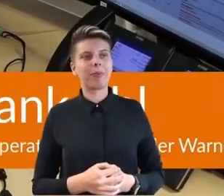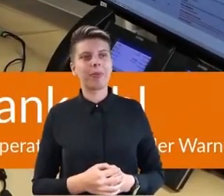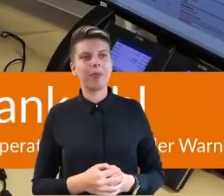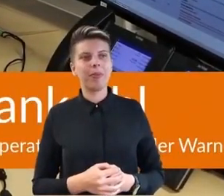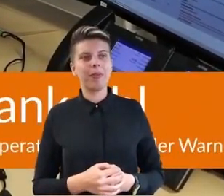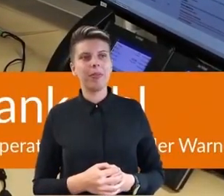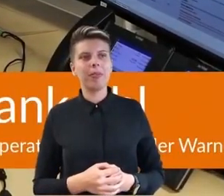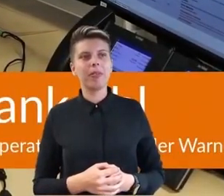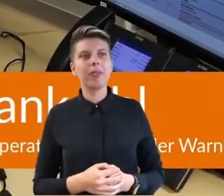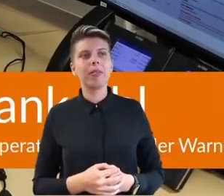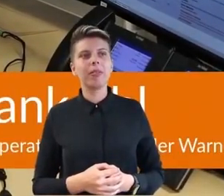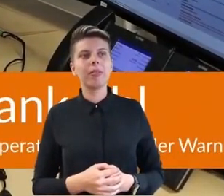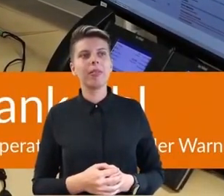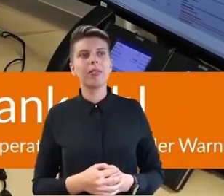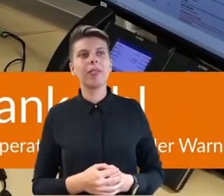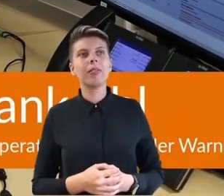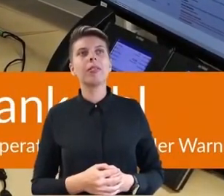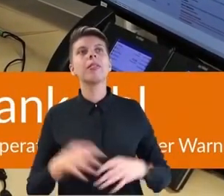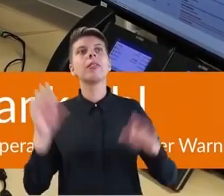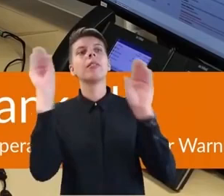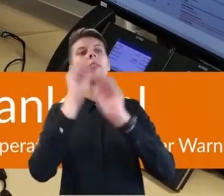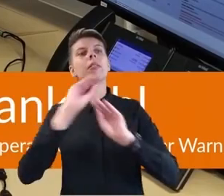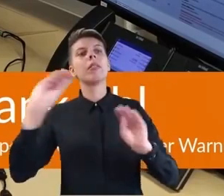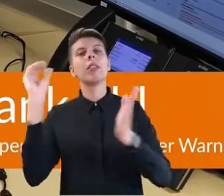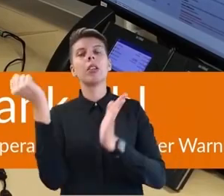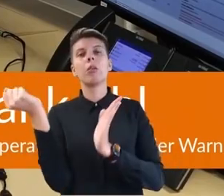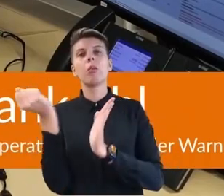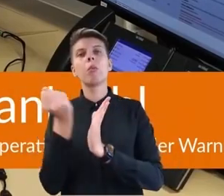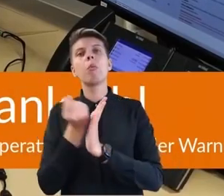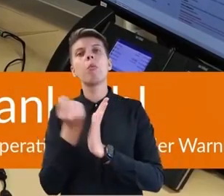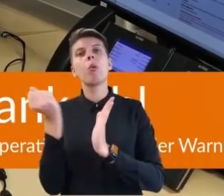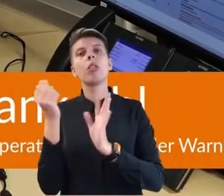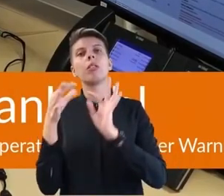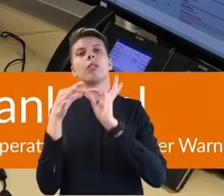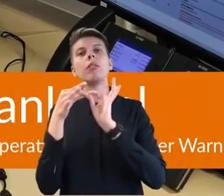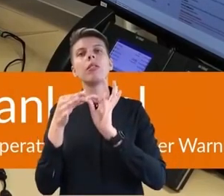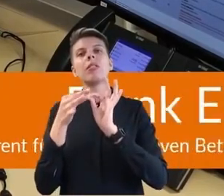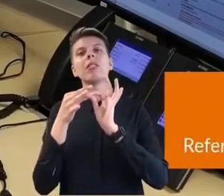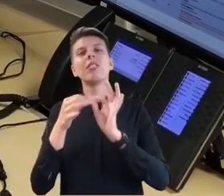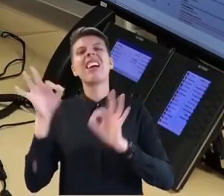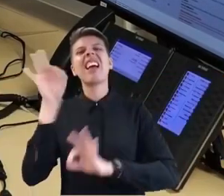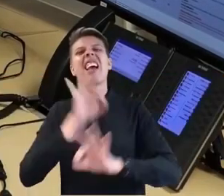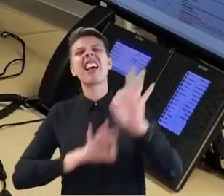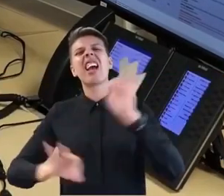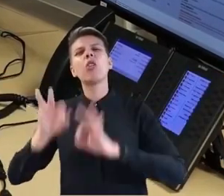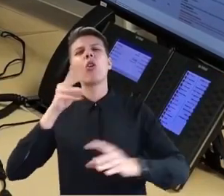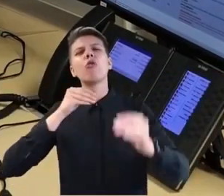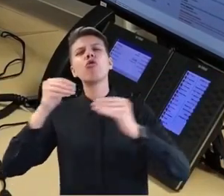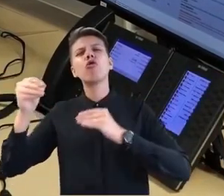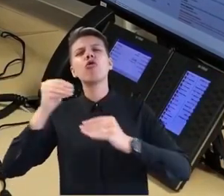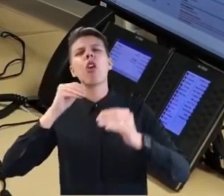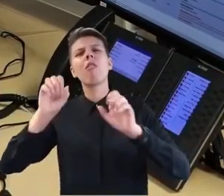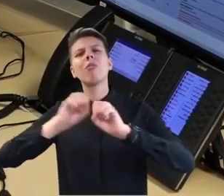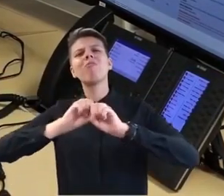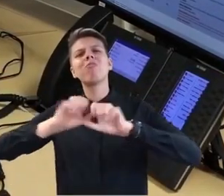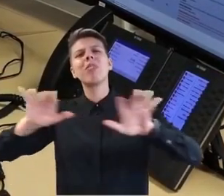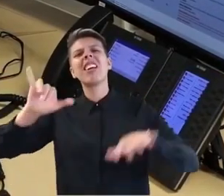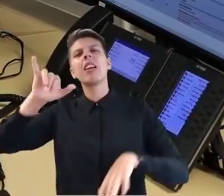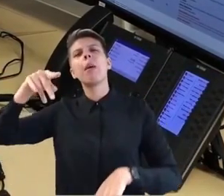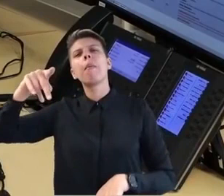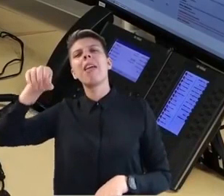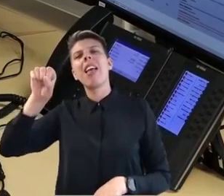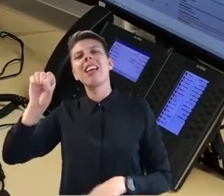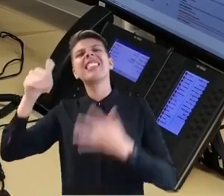Folgende Meldung von der Bundeswehr über Ausbringung radioaktiver Stoffe wurde in EPS-Web